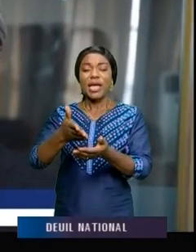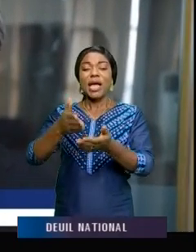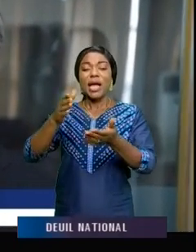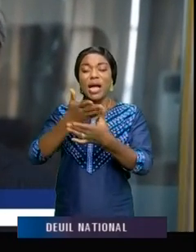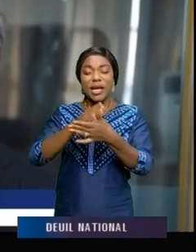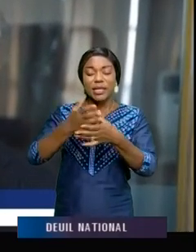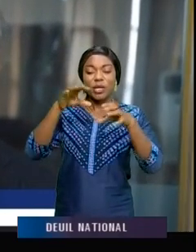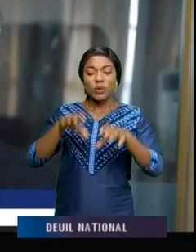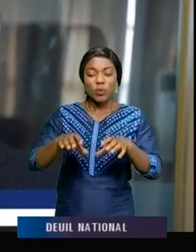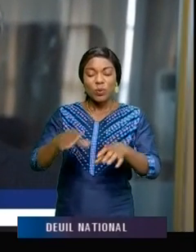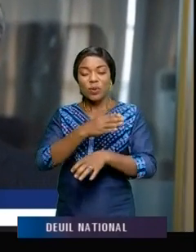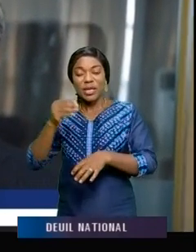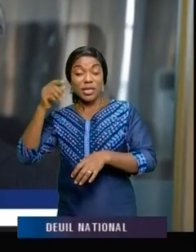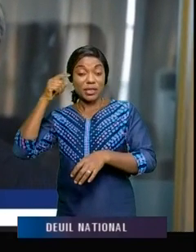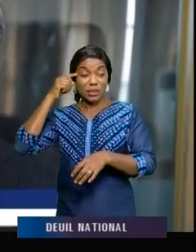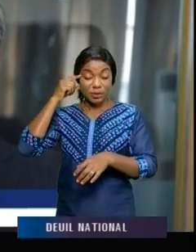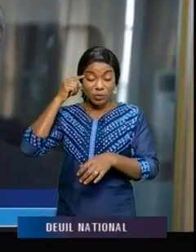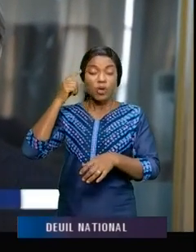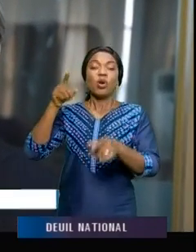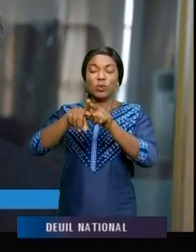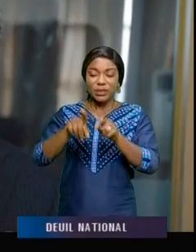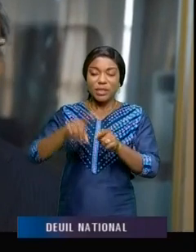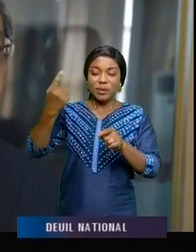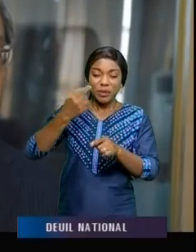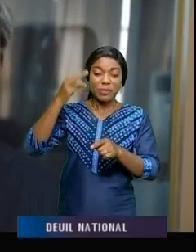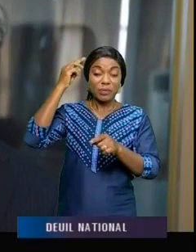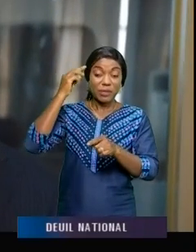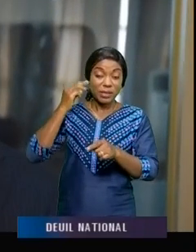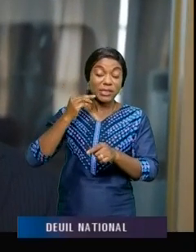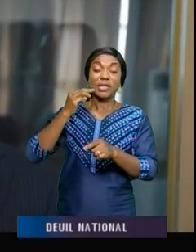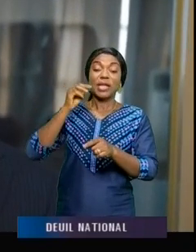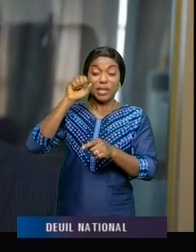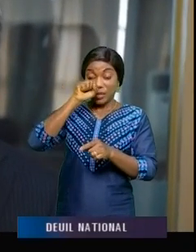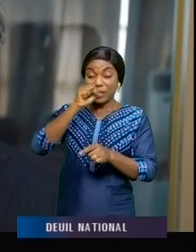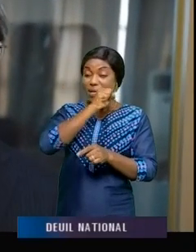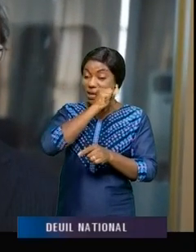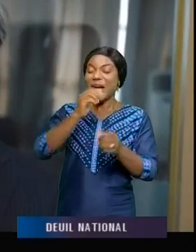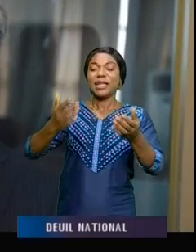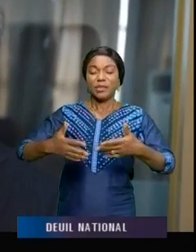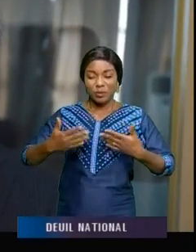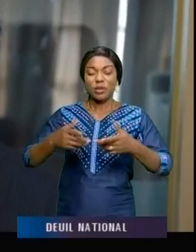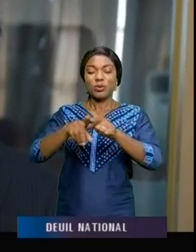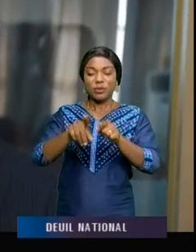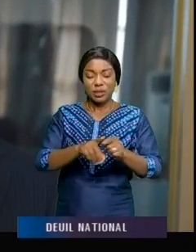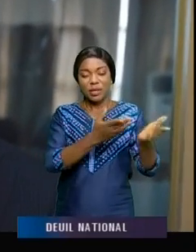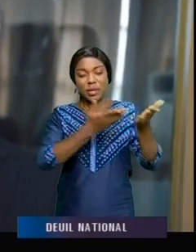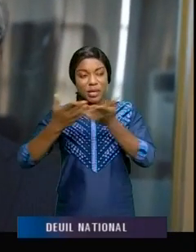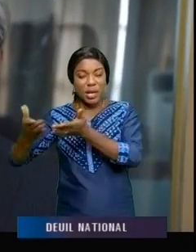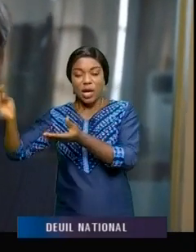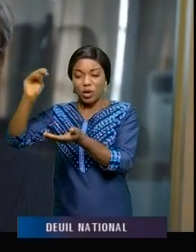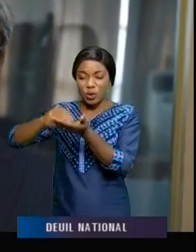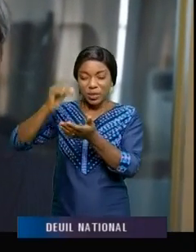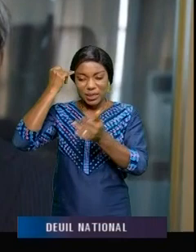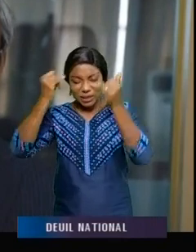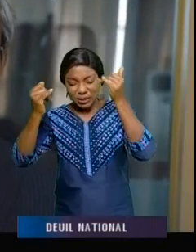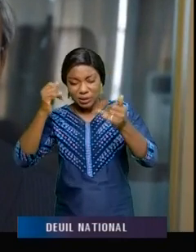ensemble, demander au Premier ministre de tenir en amitié avec le Japon, d apporter notre C, de